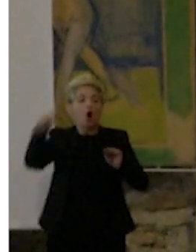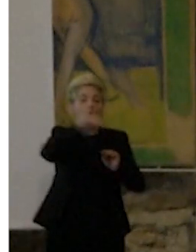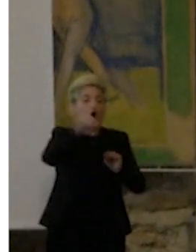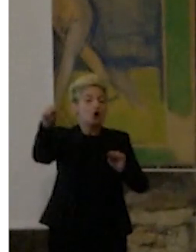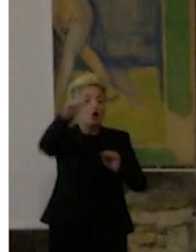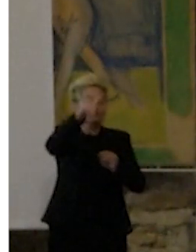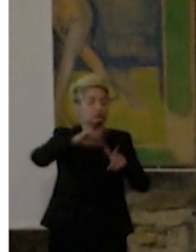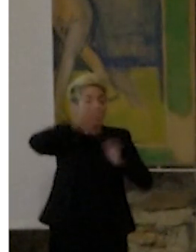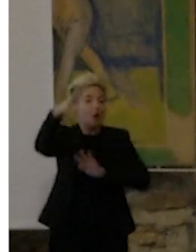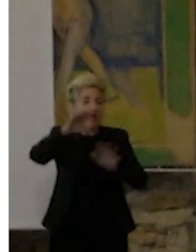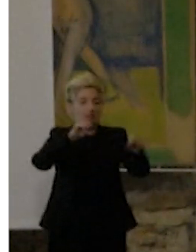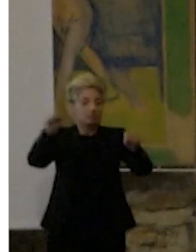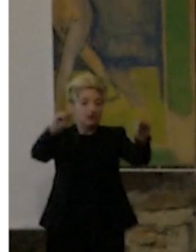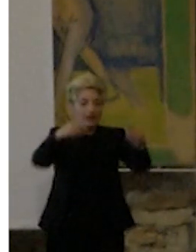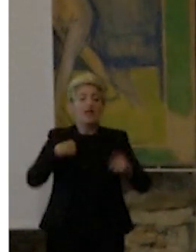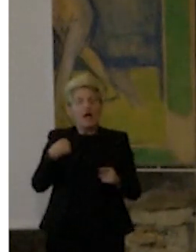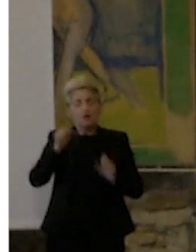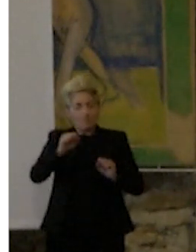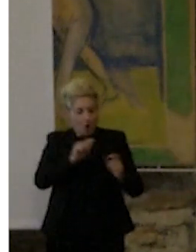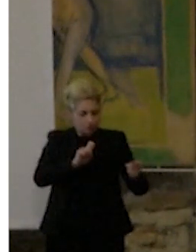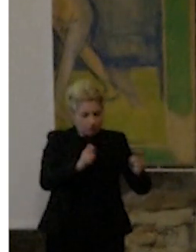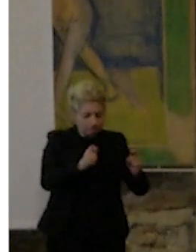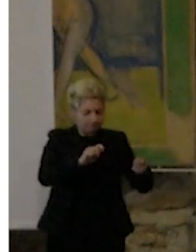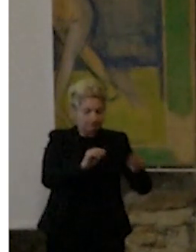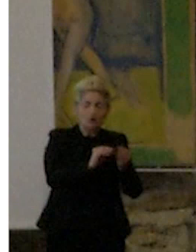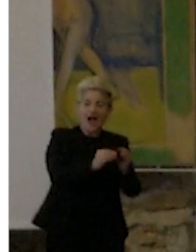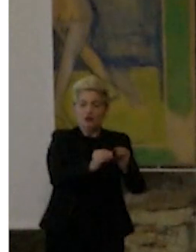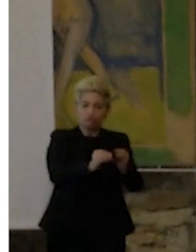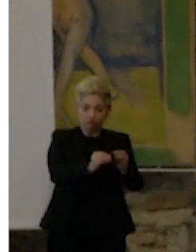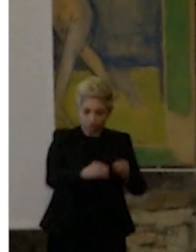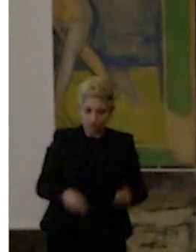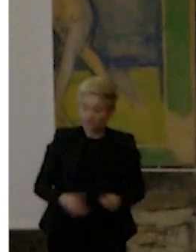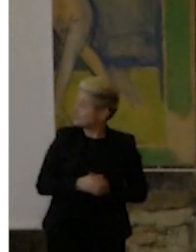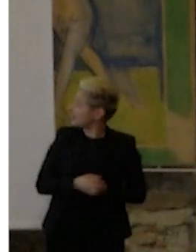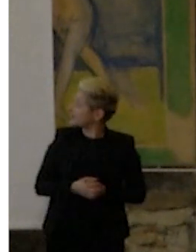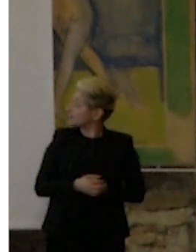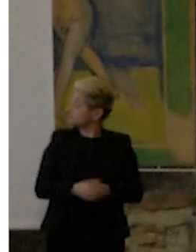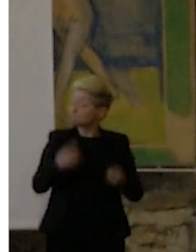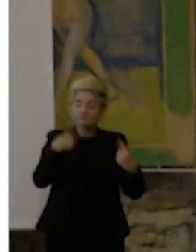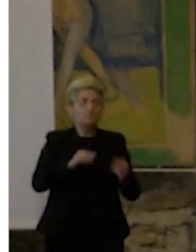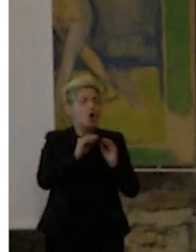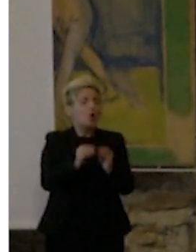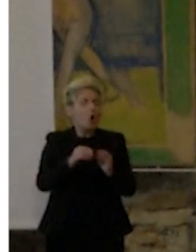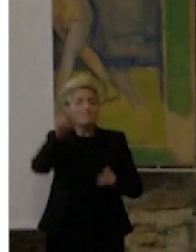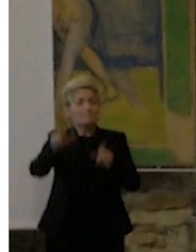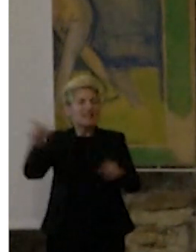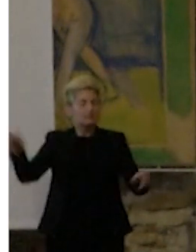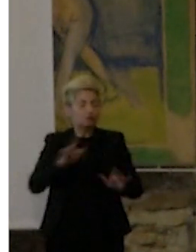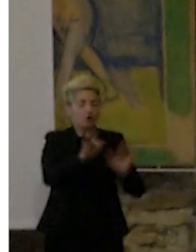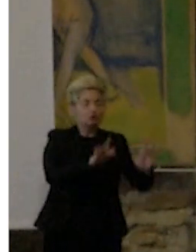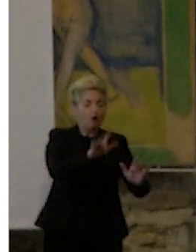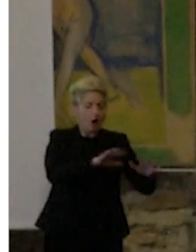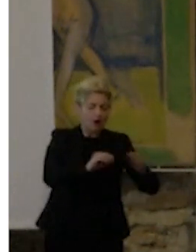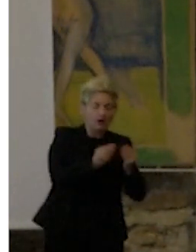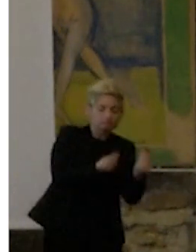tutti gli appunti e avrò, non una critica, ma l'osservazione di come le persone usano